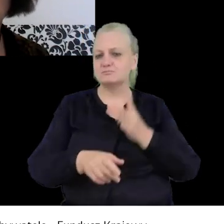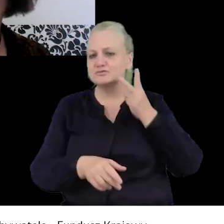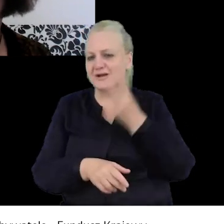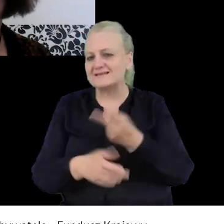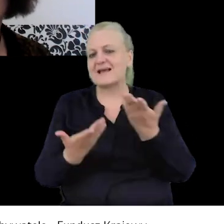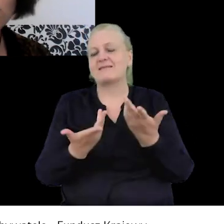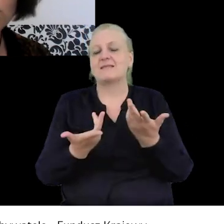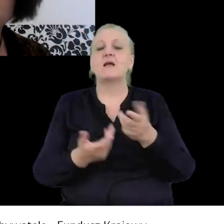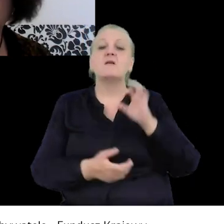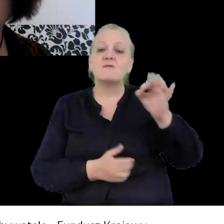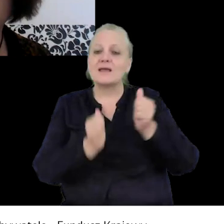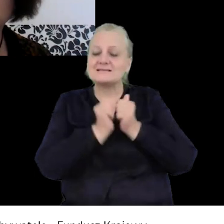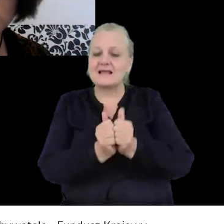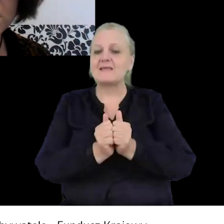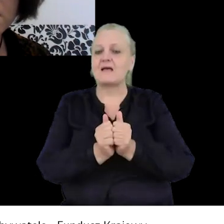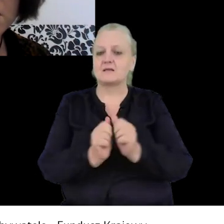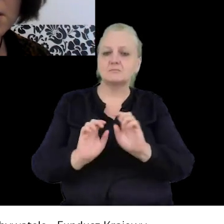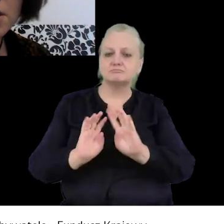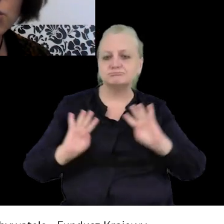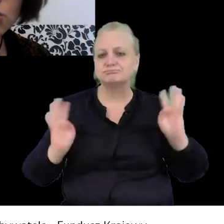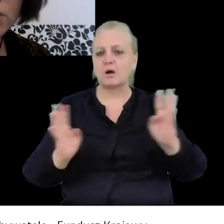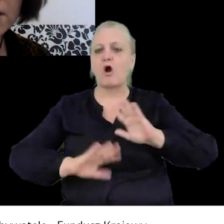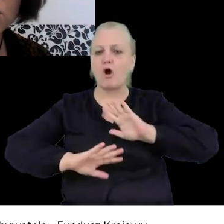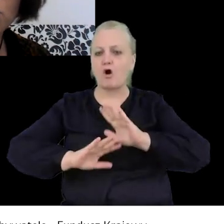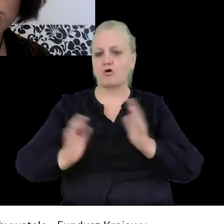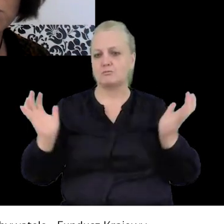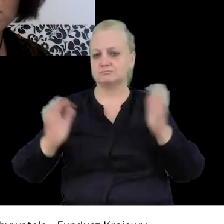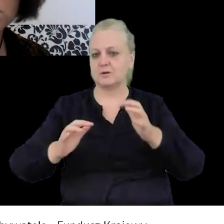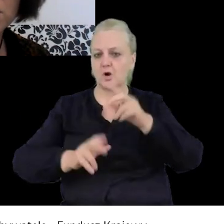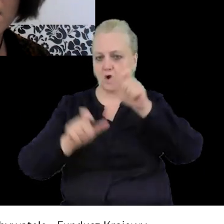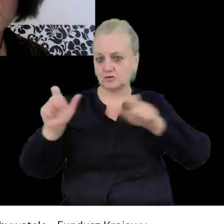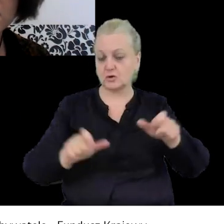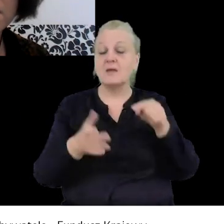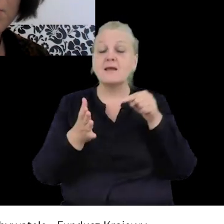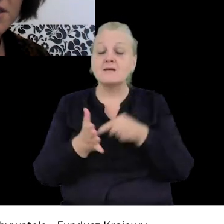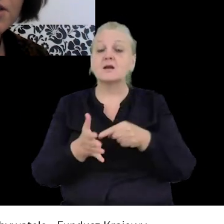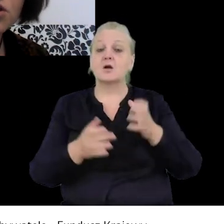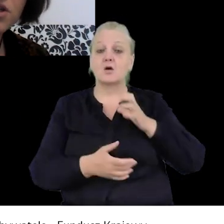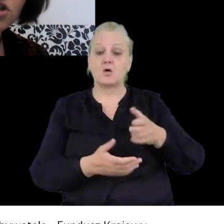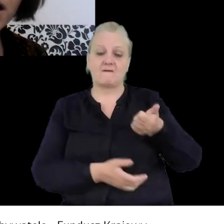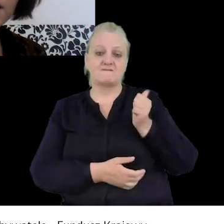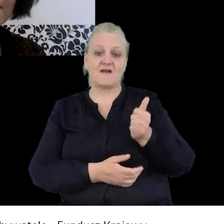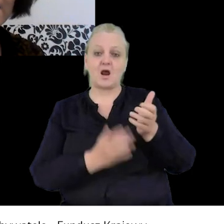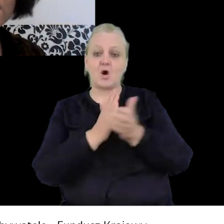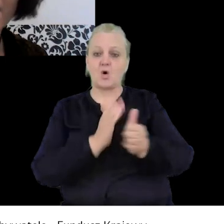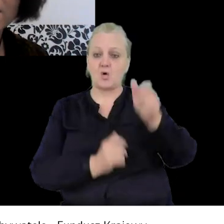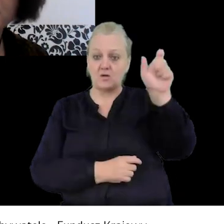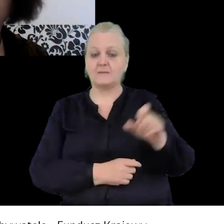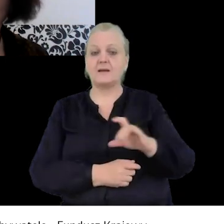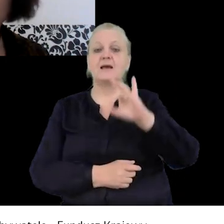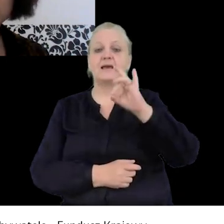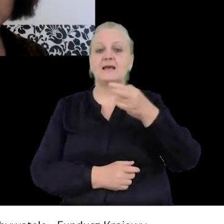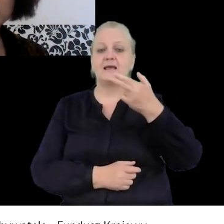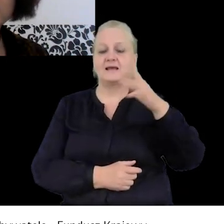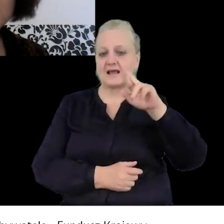ochrony tak naprawdę zgromadzeń. I tutaj naszym gościem i specjalistą będzie Pan Gerard Bach.